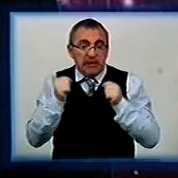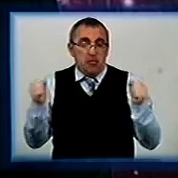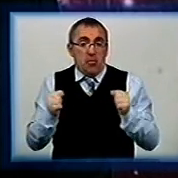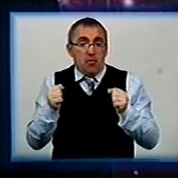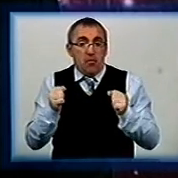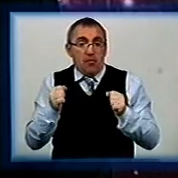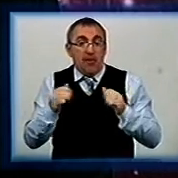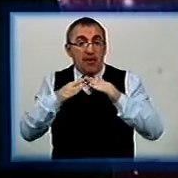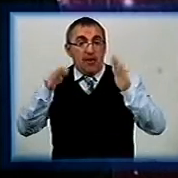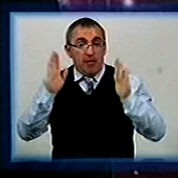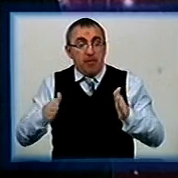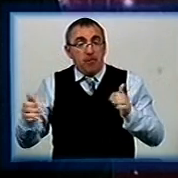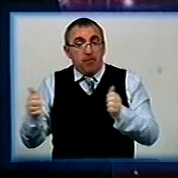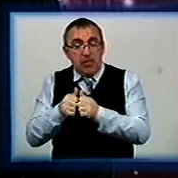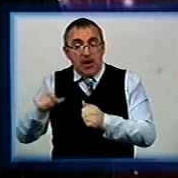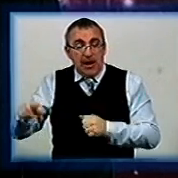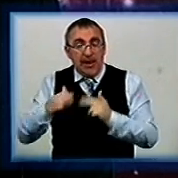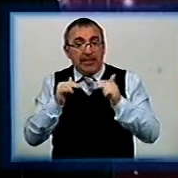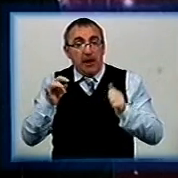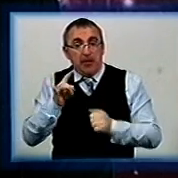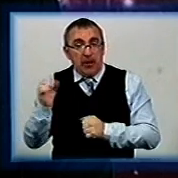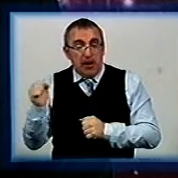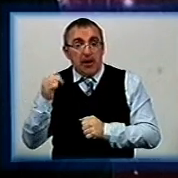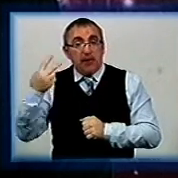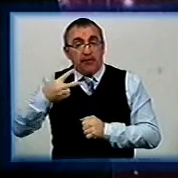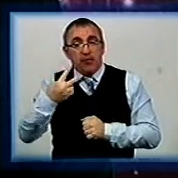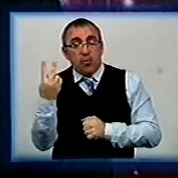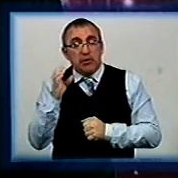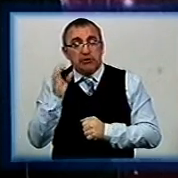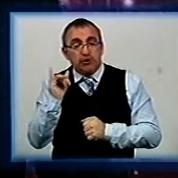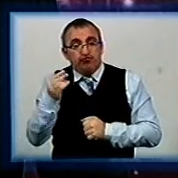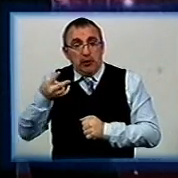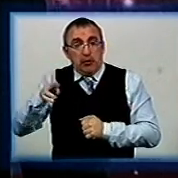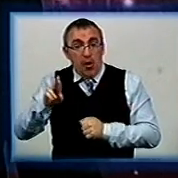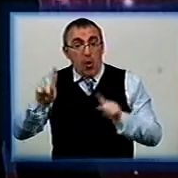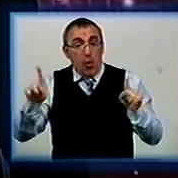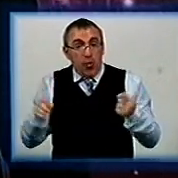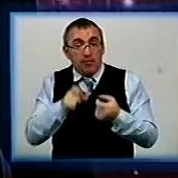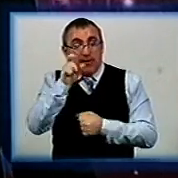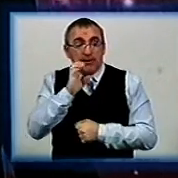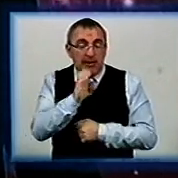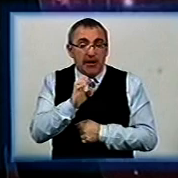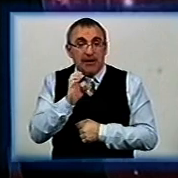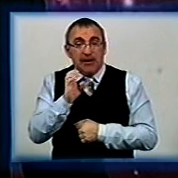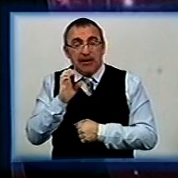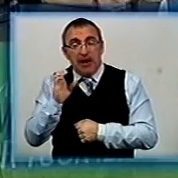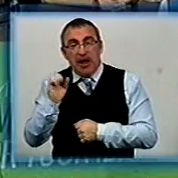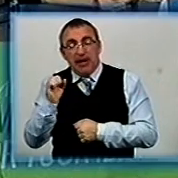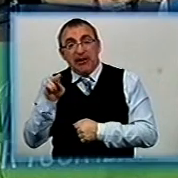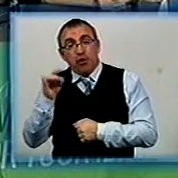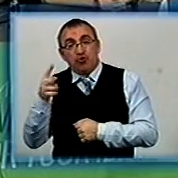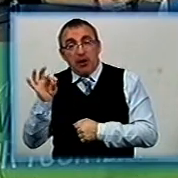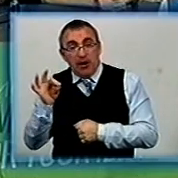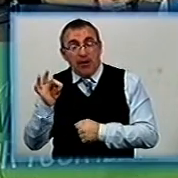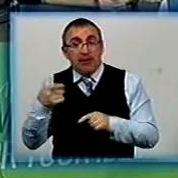Таборівка буде на березі Дніпра впродовж вікенду з 22 січня. Організатори проєкту Сергій та Ірина Ткаченки говорять, Read